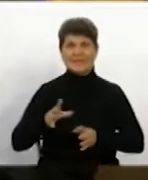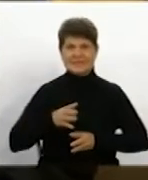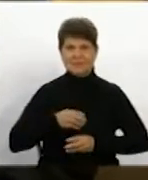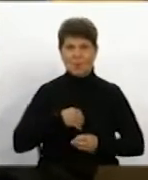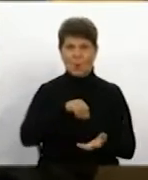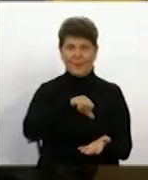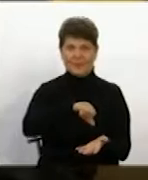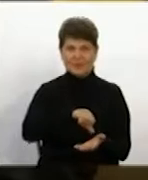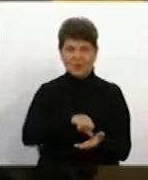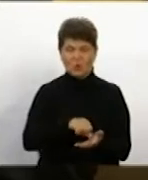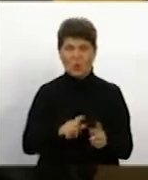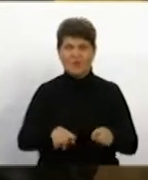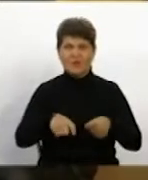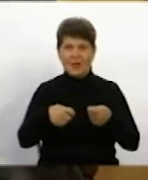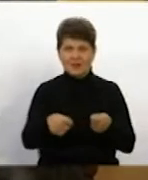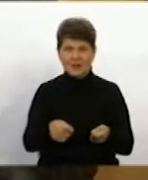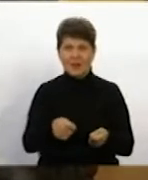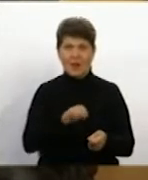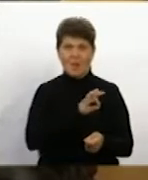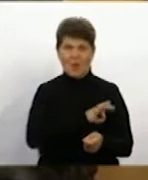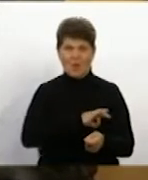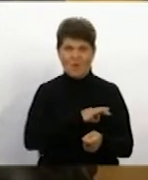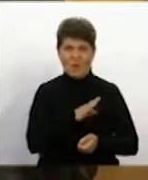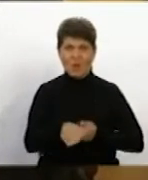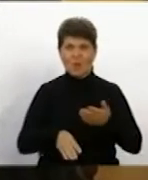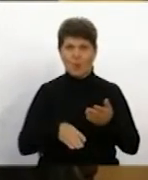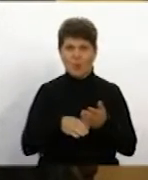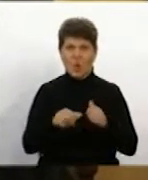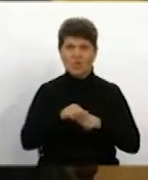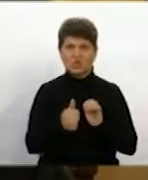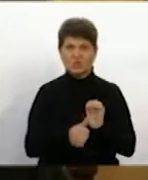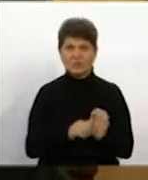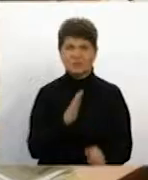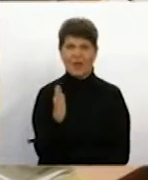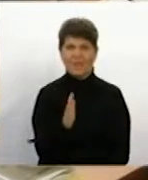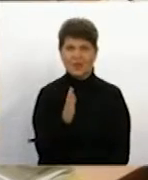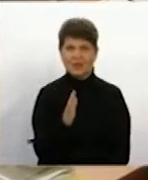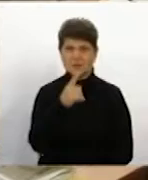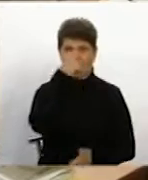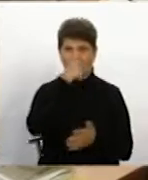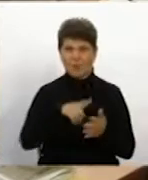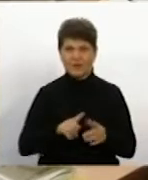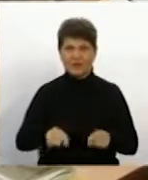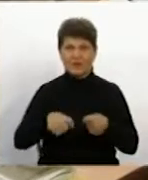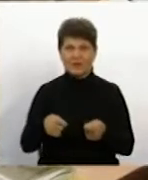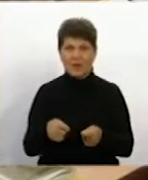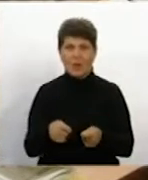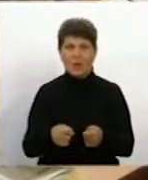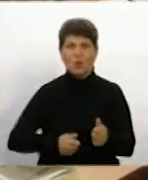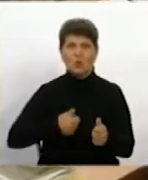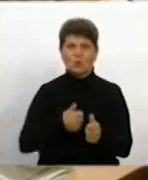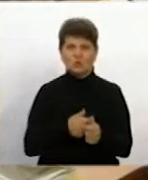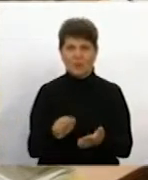надання правової допомоги лише 16 вересня, на підставі якого видано відповідну довіреність, яка долучена до матеріалів справи.